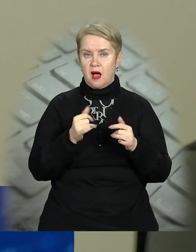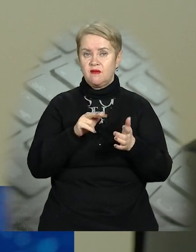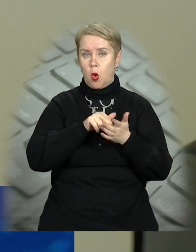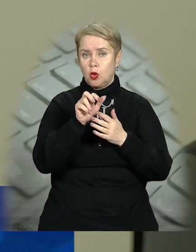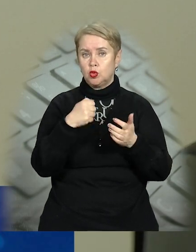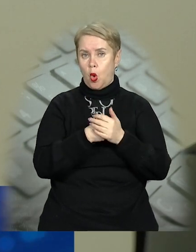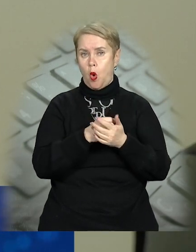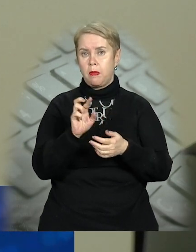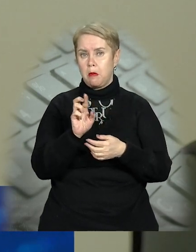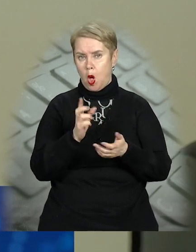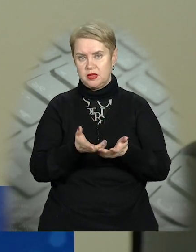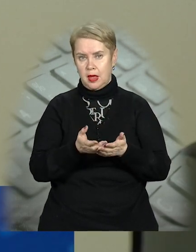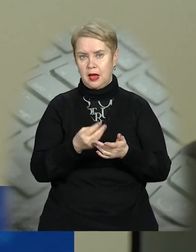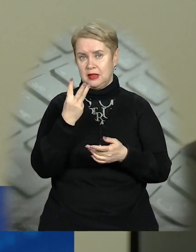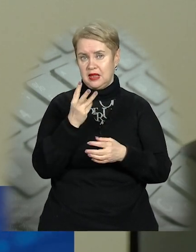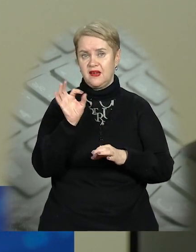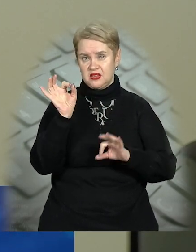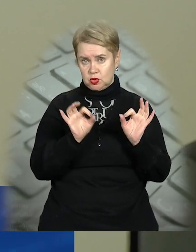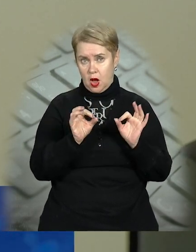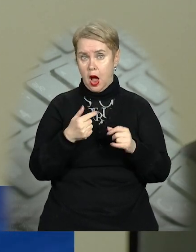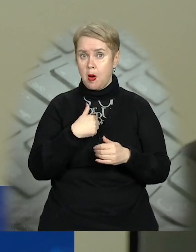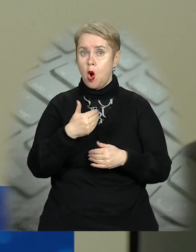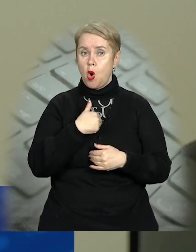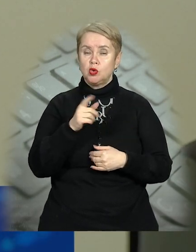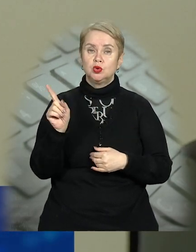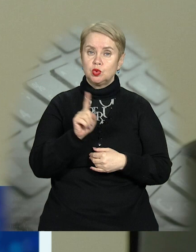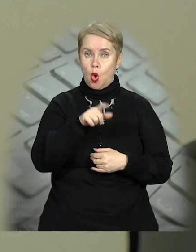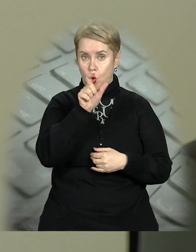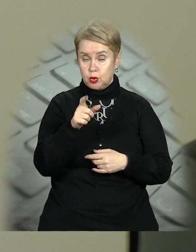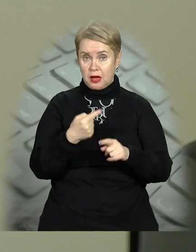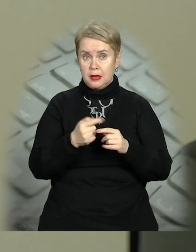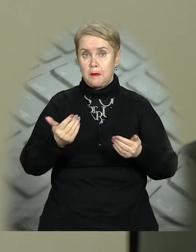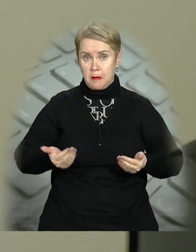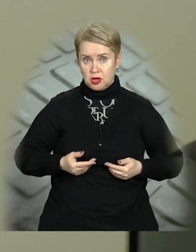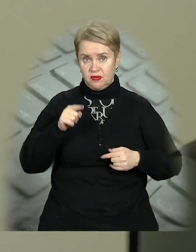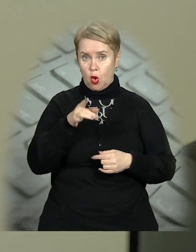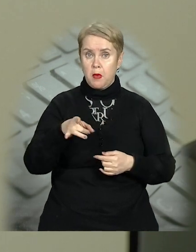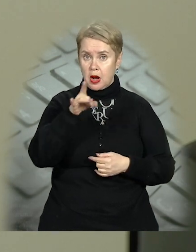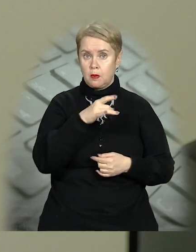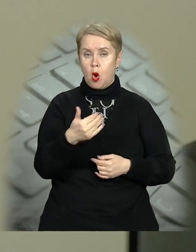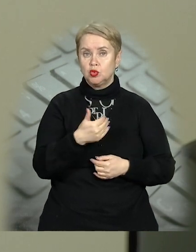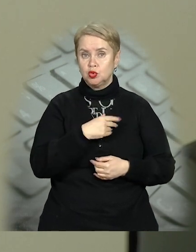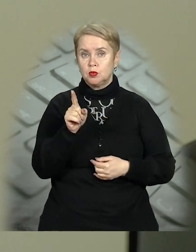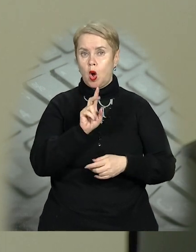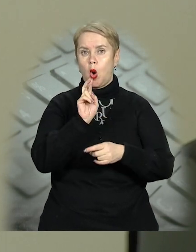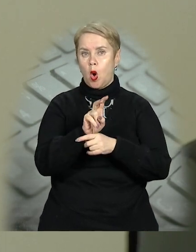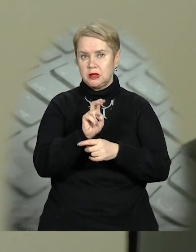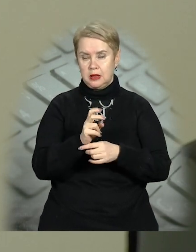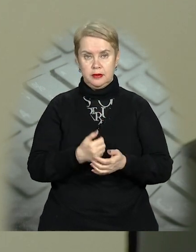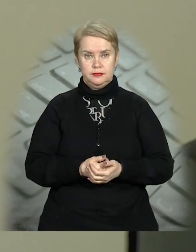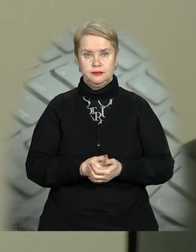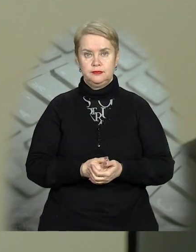до бібліотек 3%. А ми хочемо, щоб людей, які мешкають в тому мікрорайоні, ми хочемо, щоб ходило